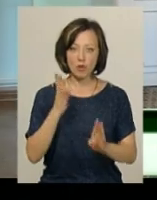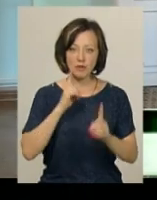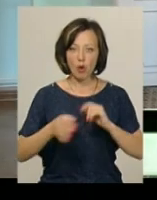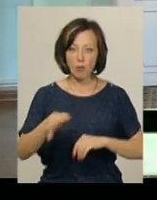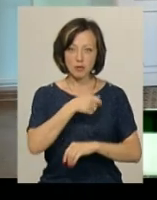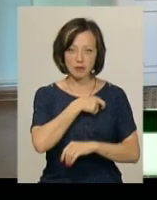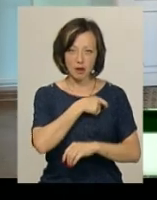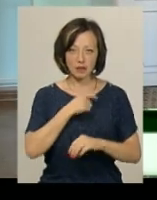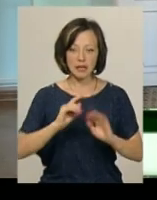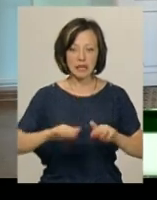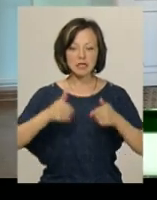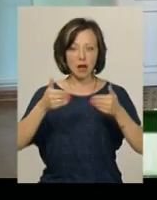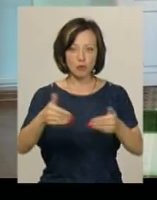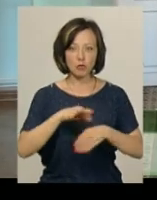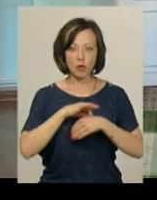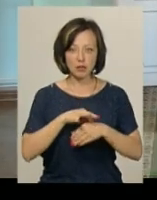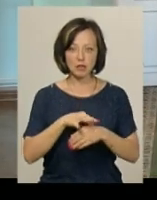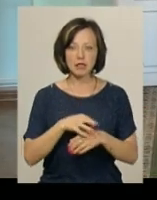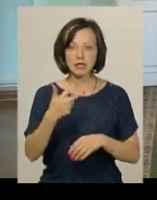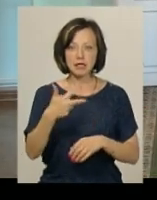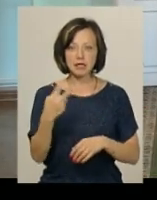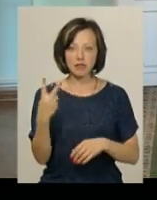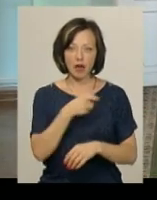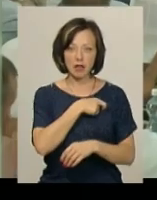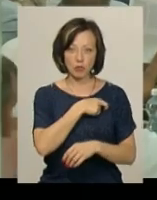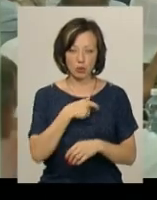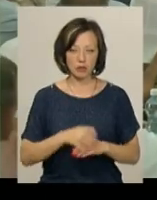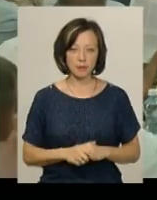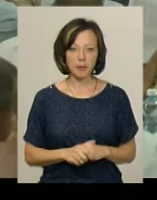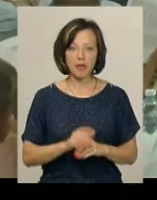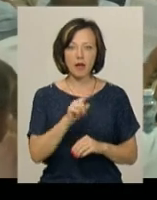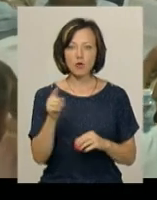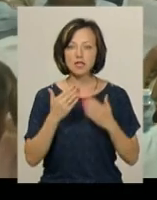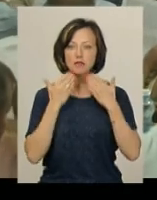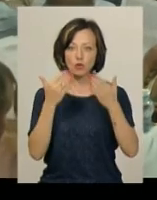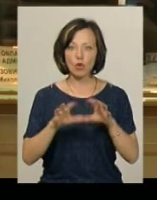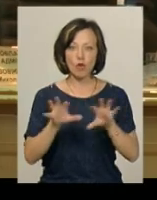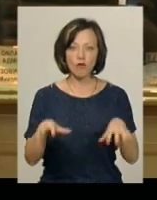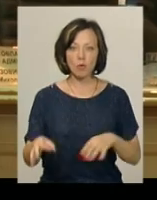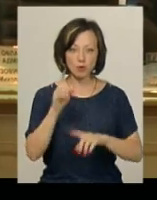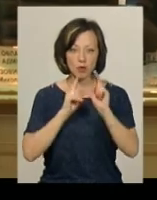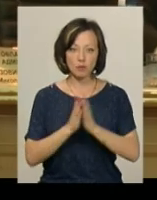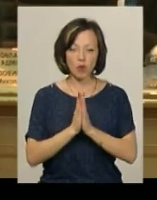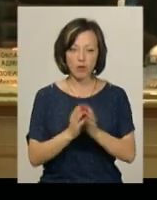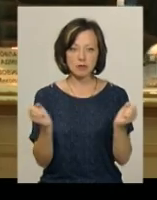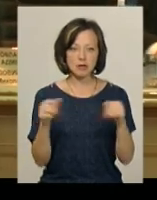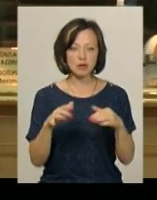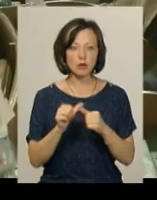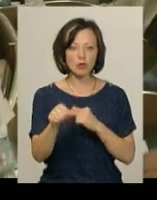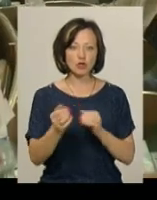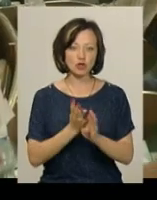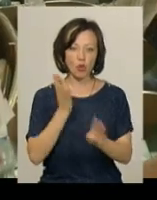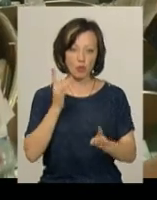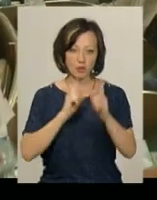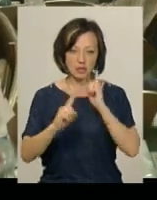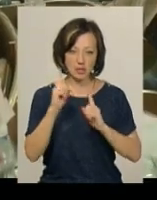обласної ради. Ініціаторами її проведення стали 32 депутати. Саме вони звернулися до голови обласної ради з проханням скликати позачергову